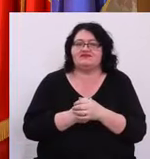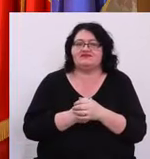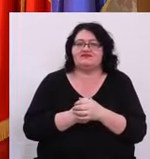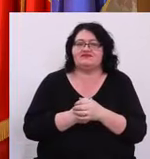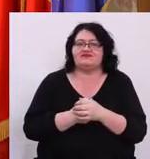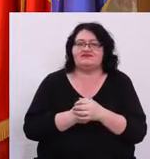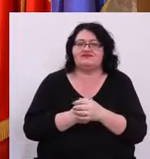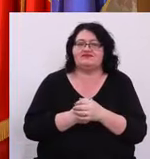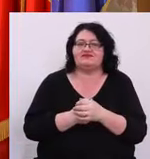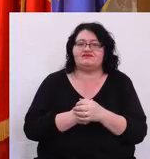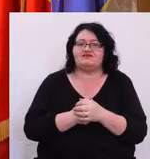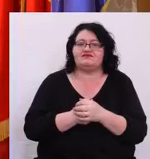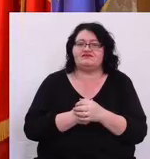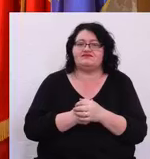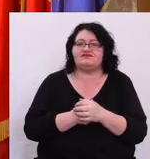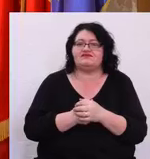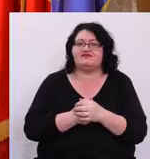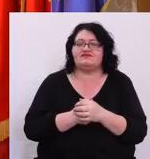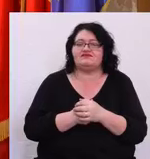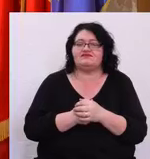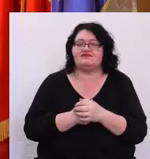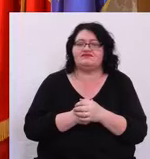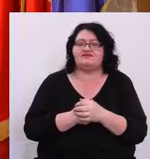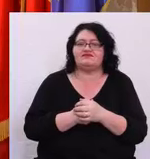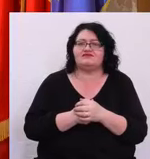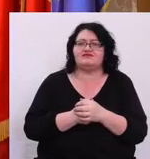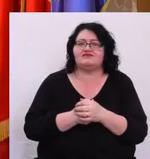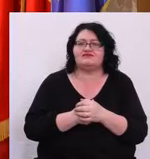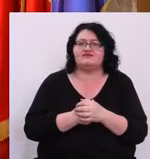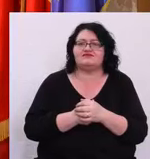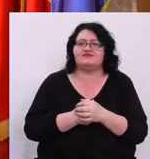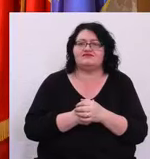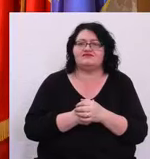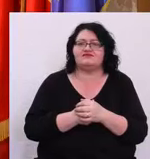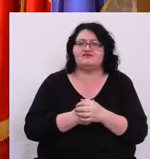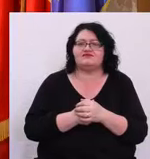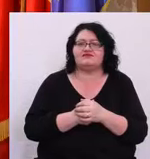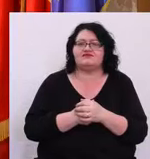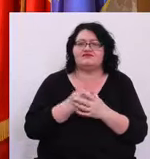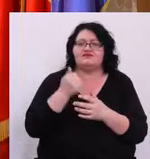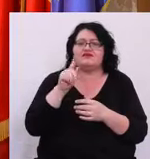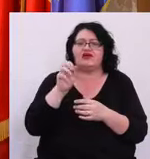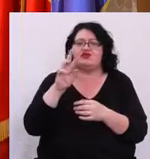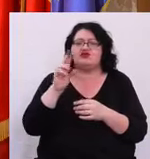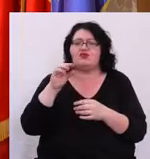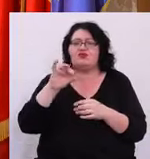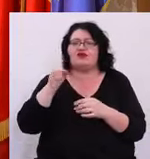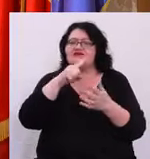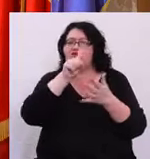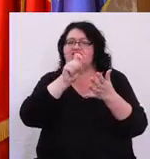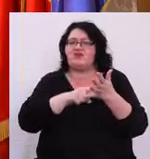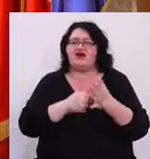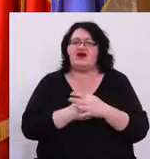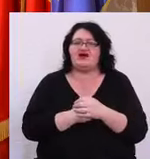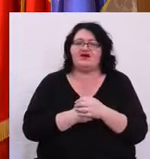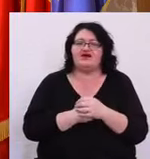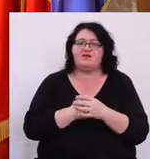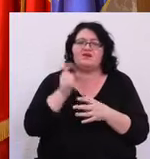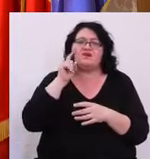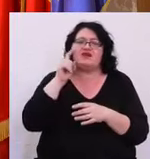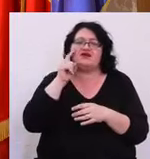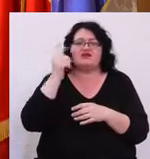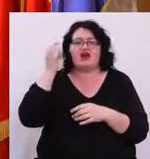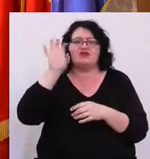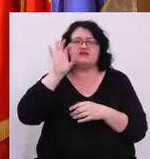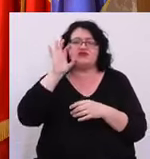Bine Doamna Alunga Da, vă rog Acerprez, dacă îmi permiteți o întrebare Cred că am